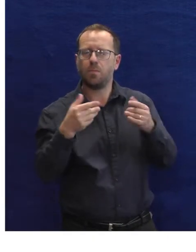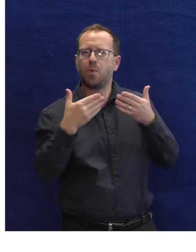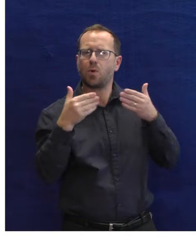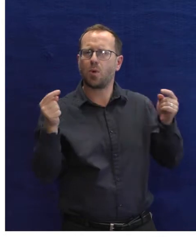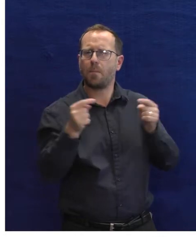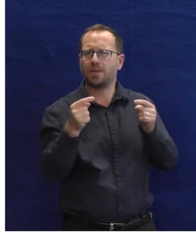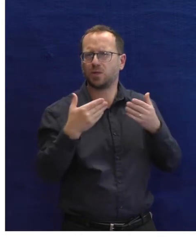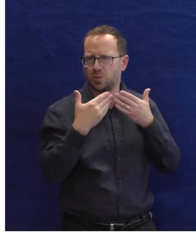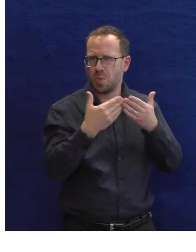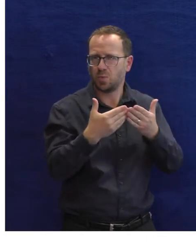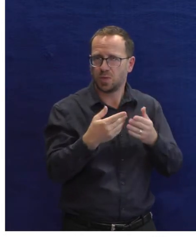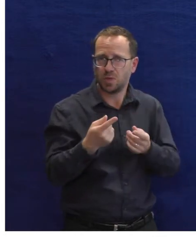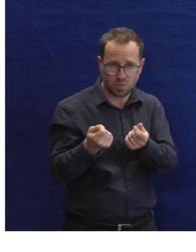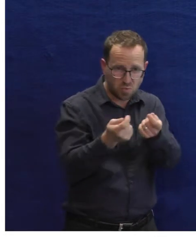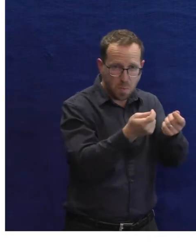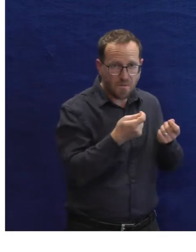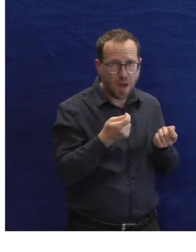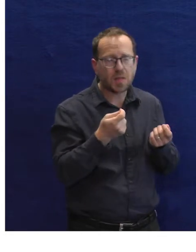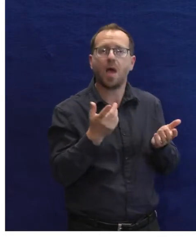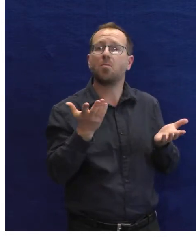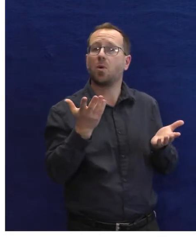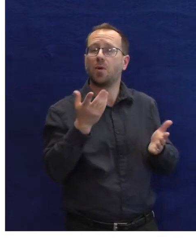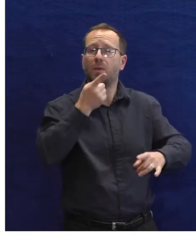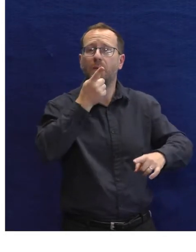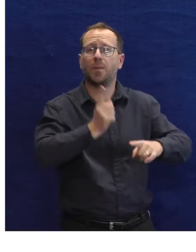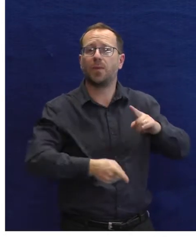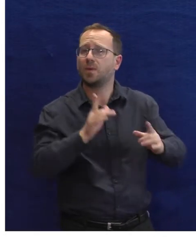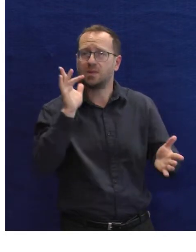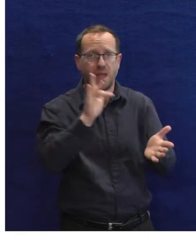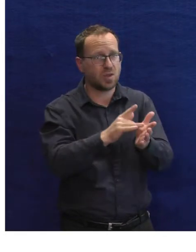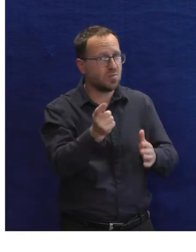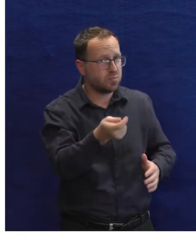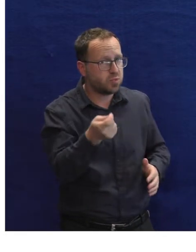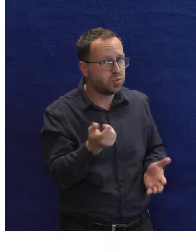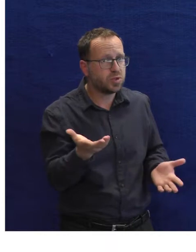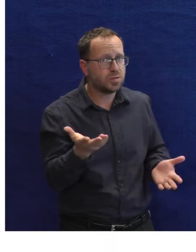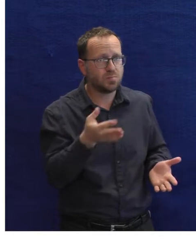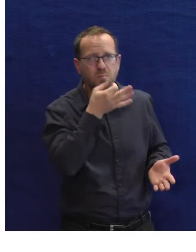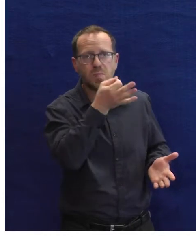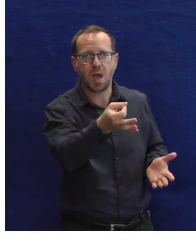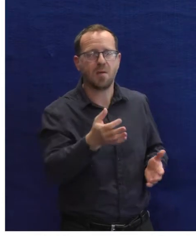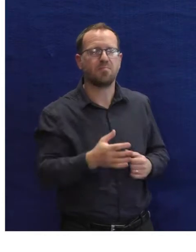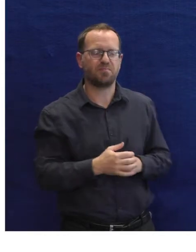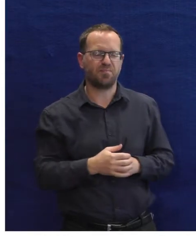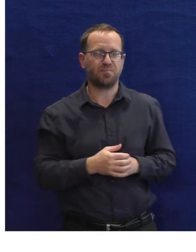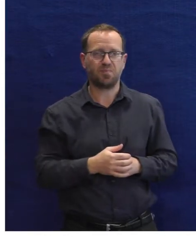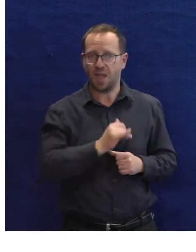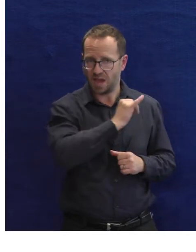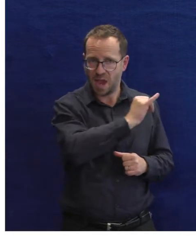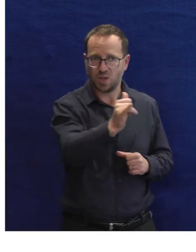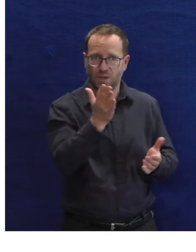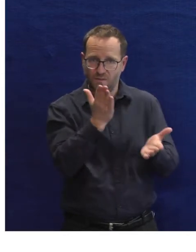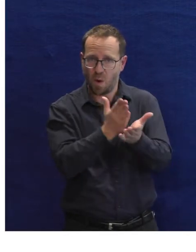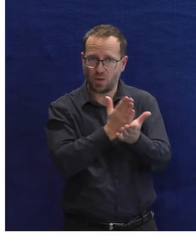a jestli některé pomůcky nepotřebujeme jenom dočasně a nebylo by lepší si je koupit, jestli skutečně všechny moderní